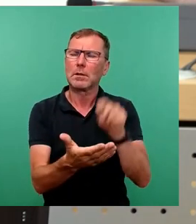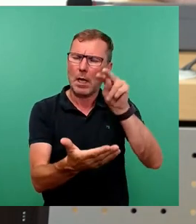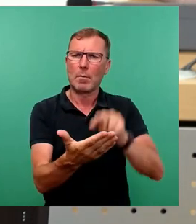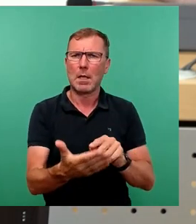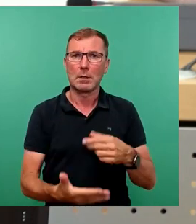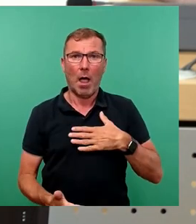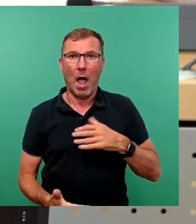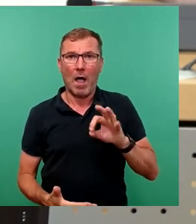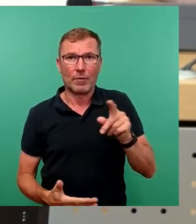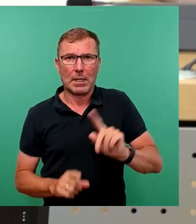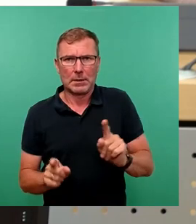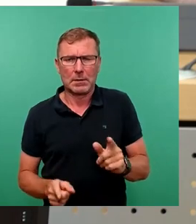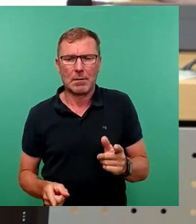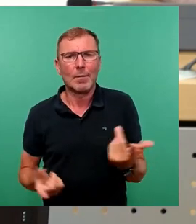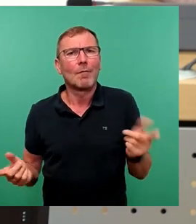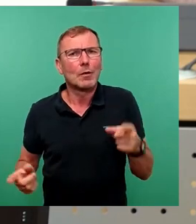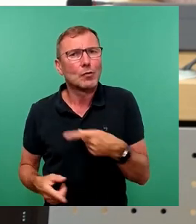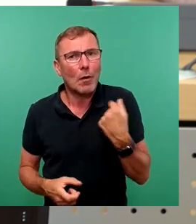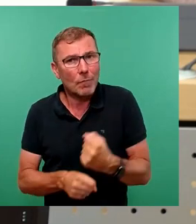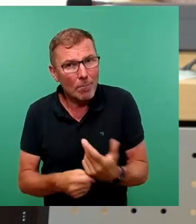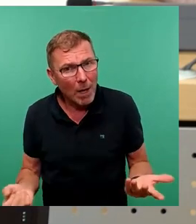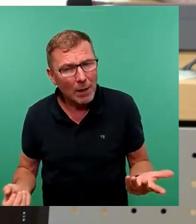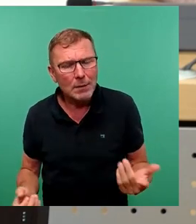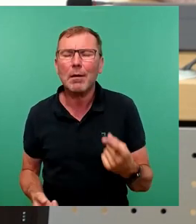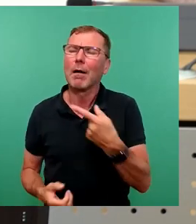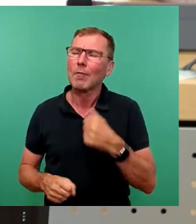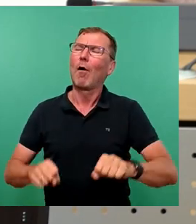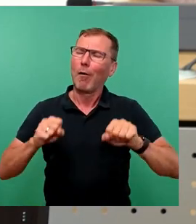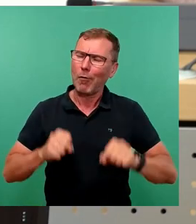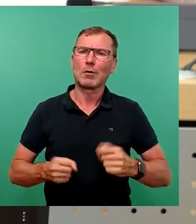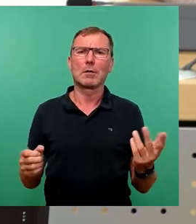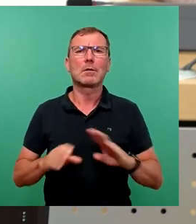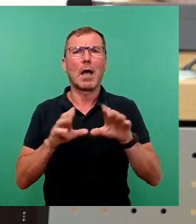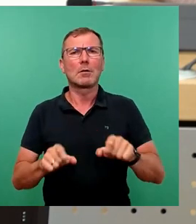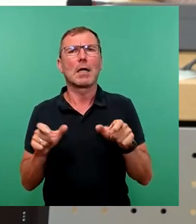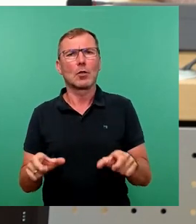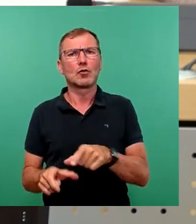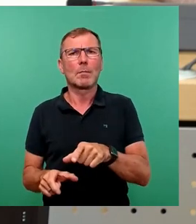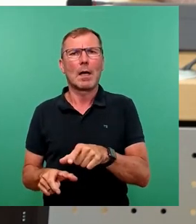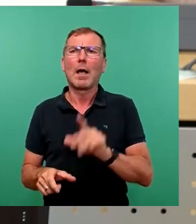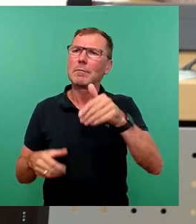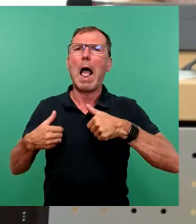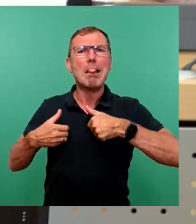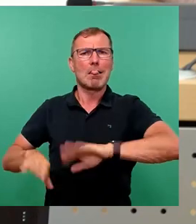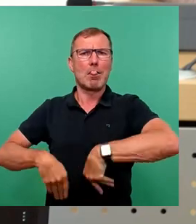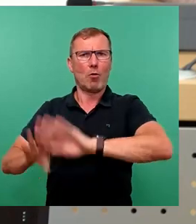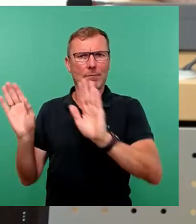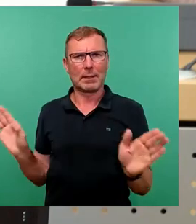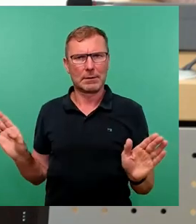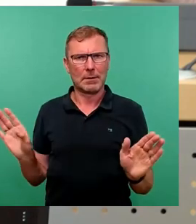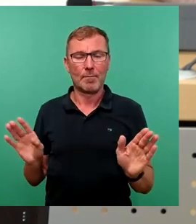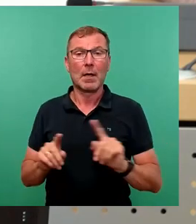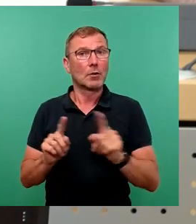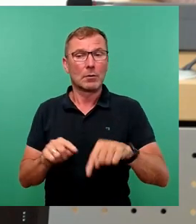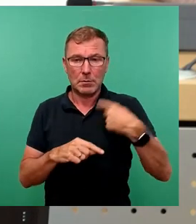Was können wir also tun? Wir können tun, dass wir diese Haushaltssperre erstmal wieder loswerden. Denn ansonsten haben wir nämlich die nächsten